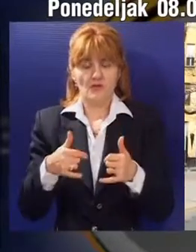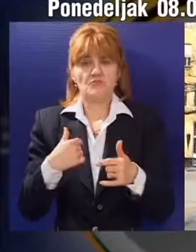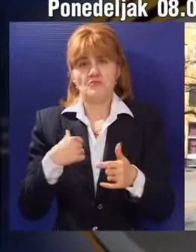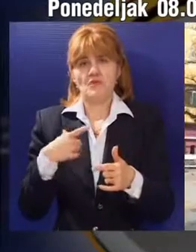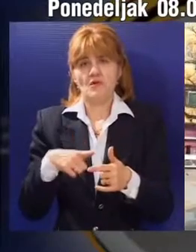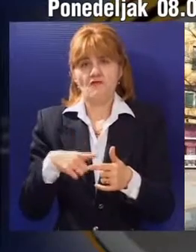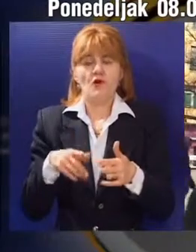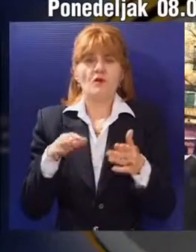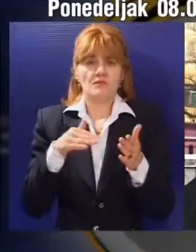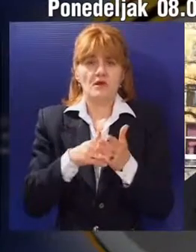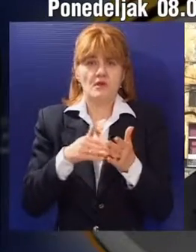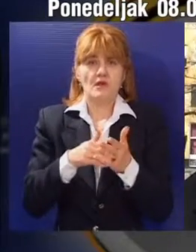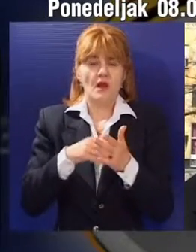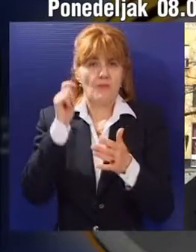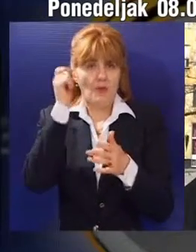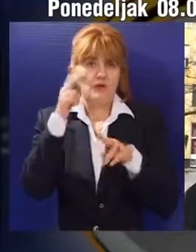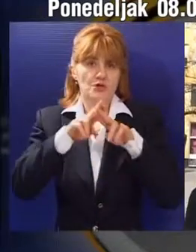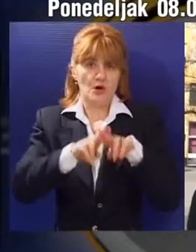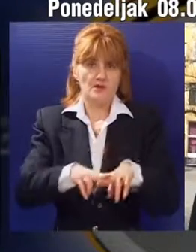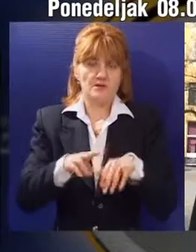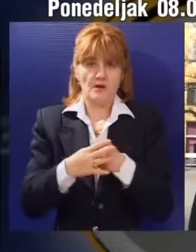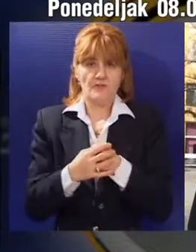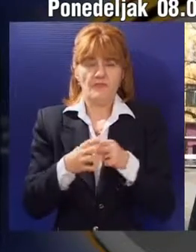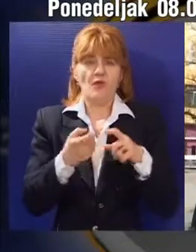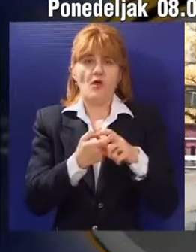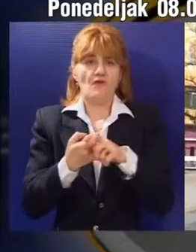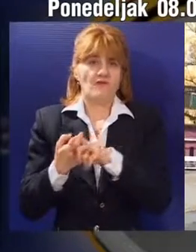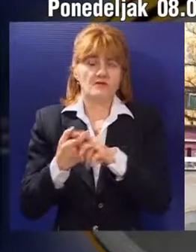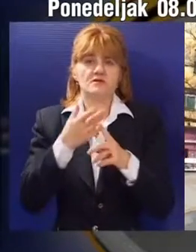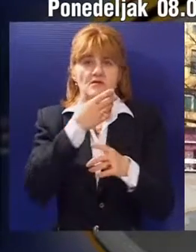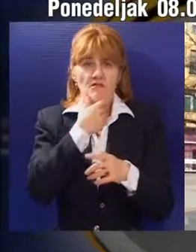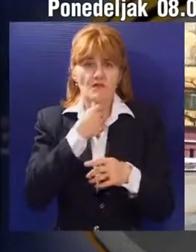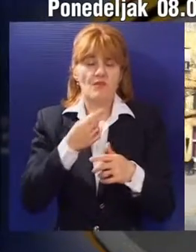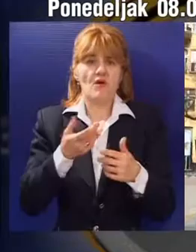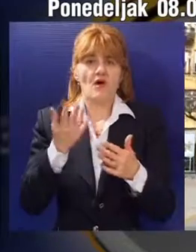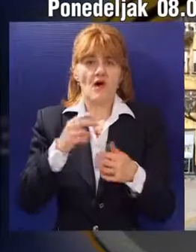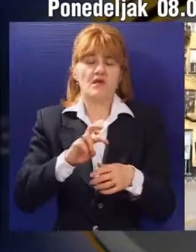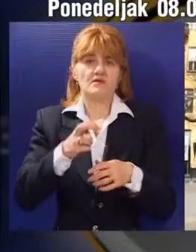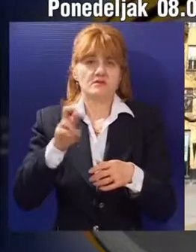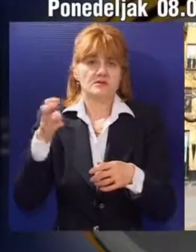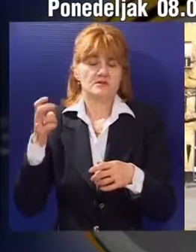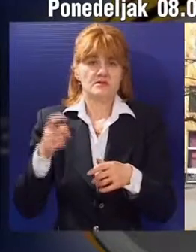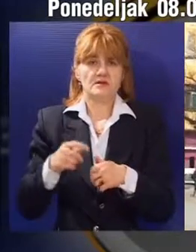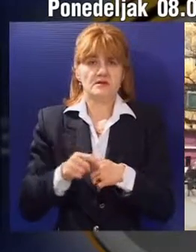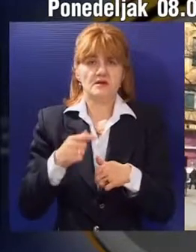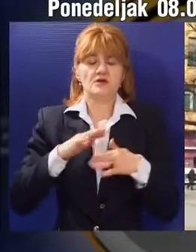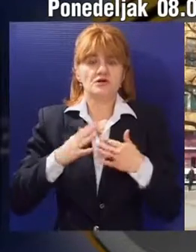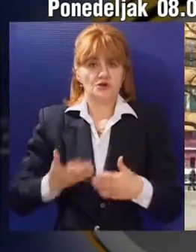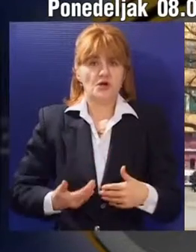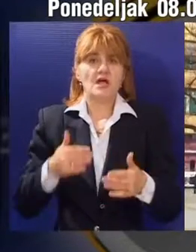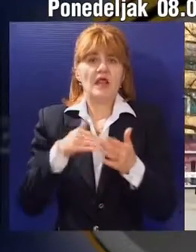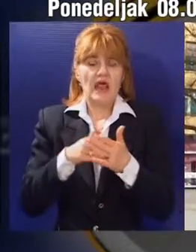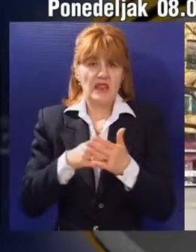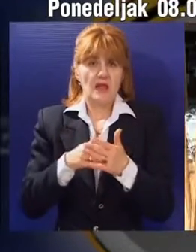ali volim. To se toleriše i neka ostane. Vezano je malo sa komunizmom i sa socijalizmom, ali mislim da žene